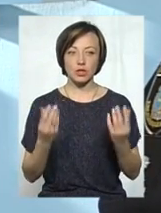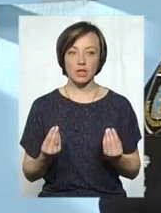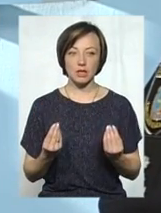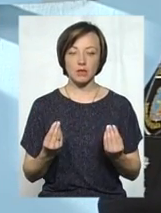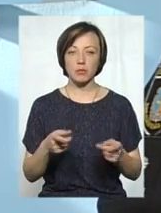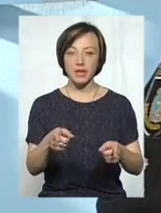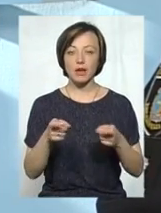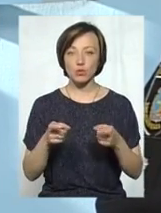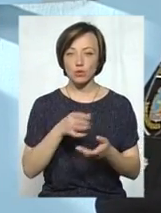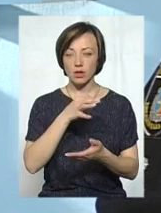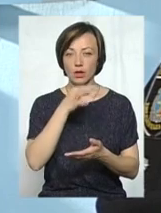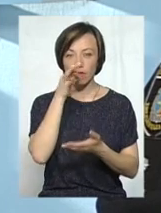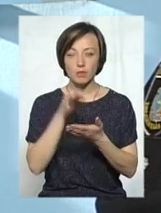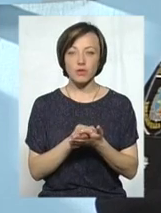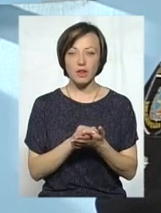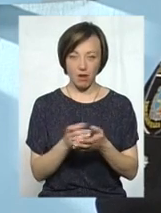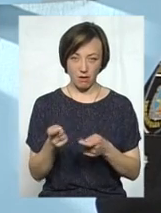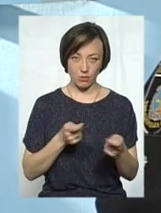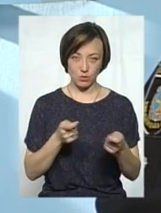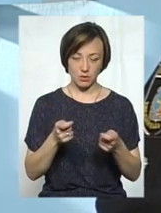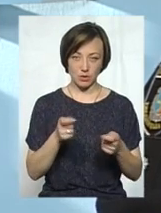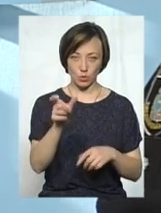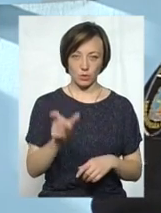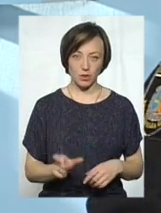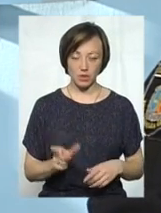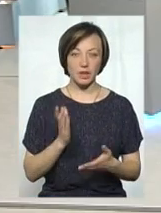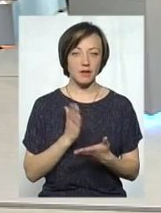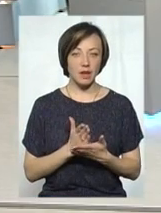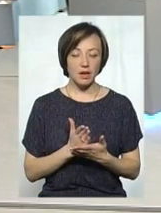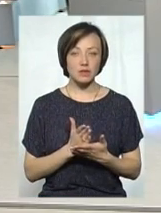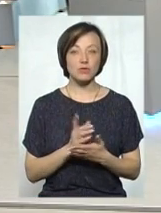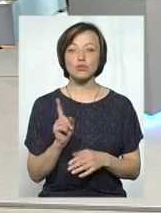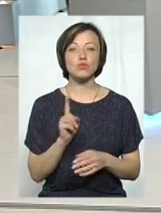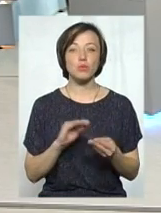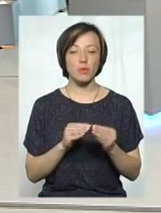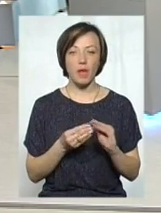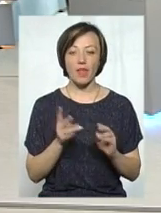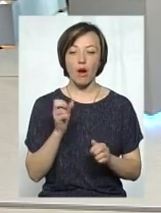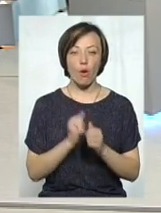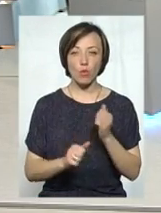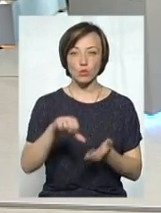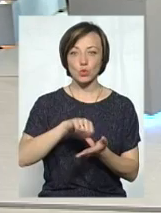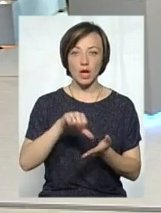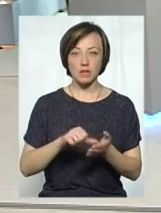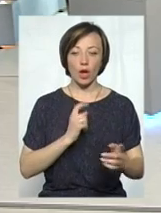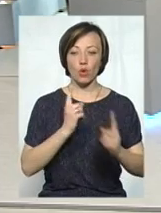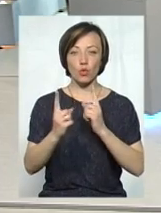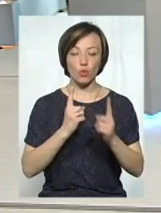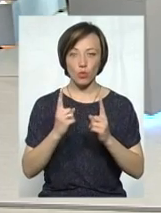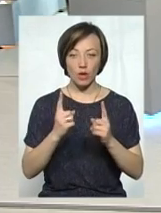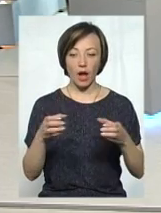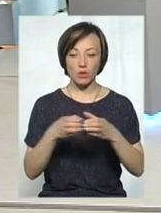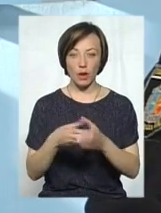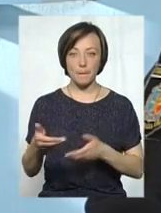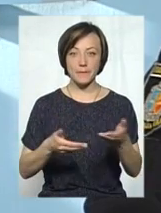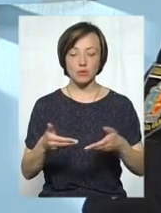притягнути пішохода до адміністративної відповідальності є те, що не кожен учасник дорожнього руху в категорії